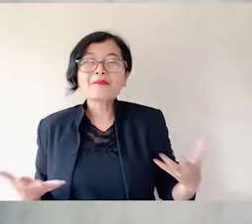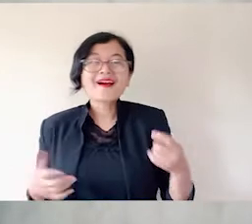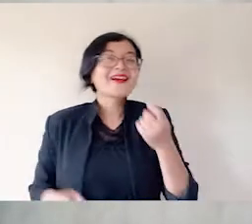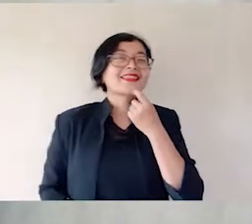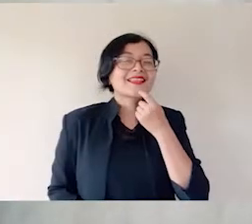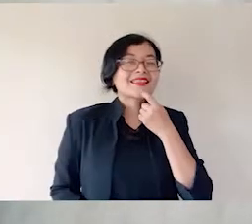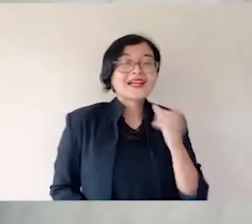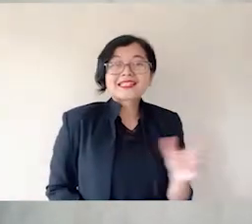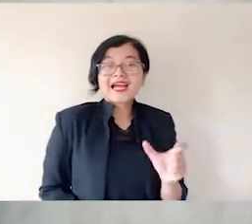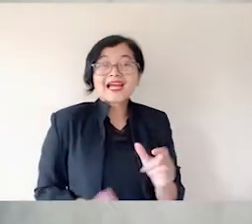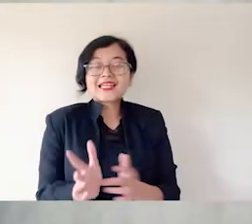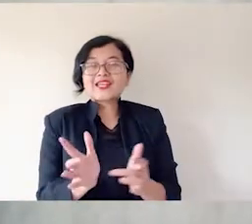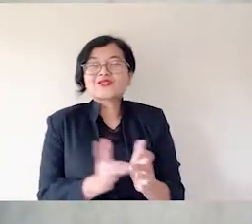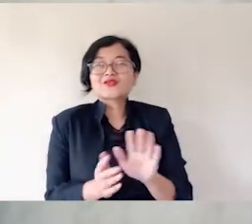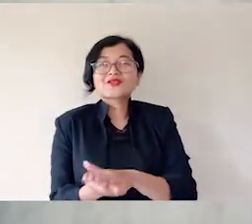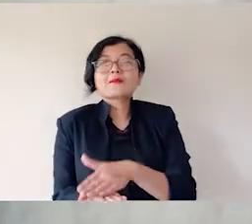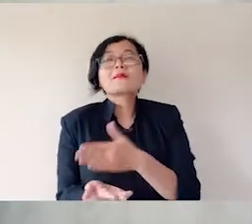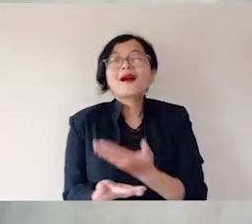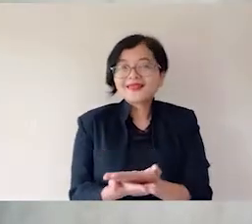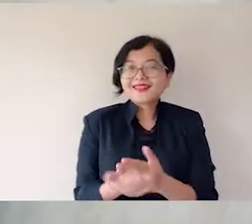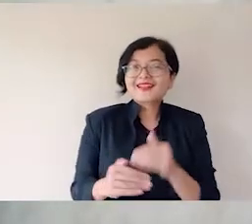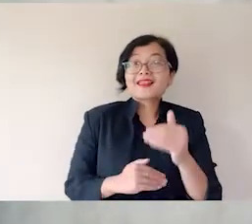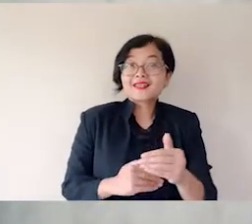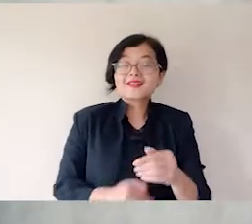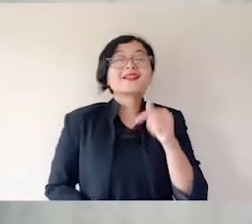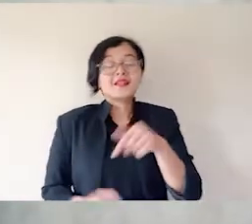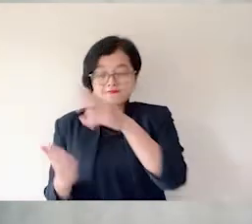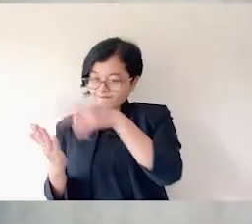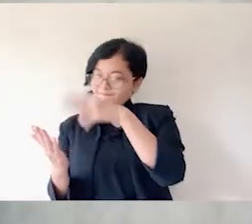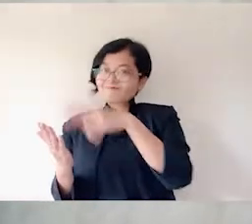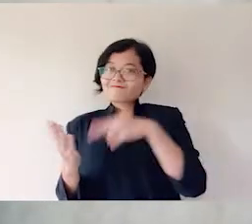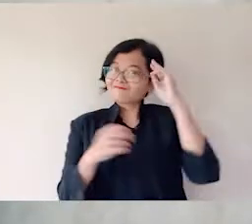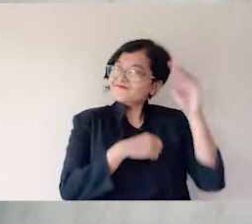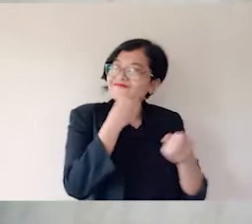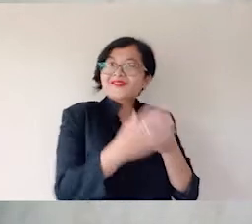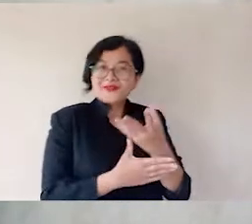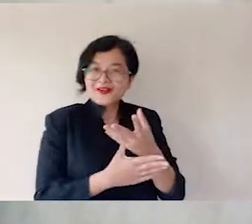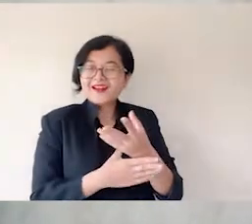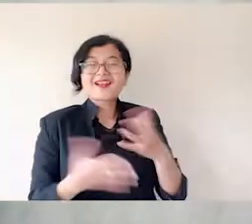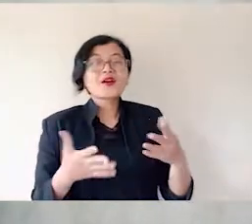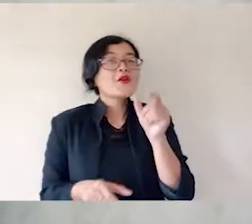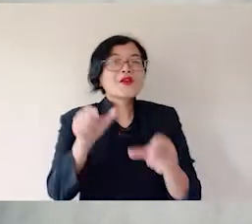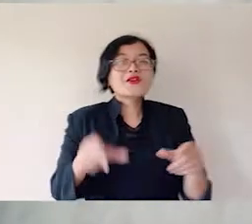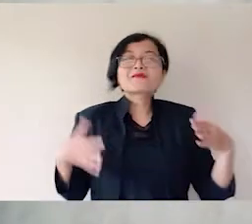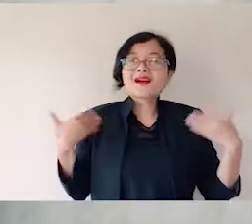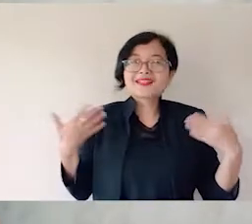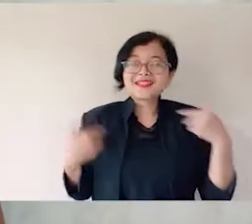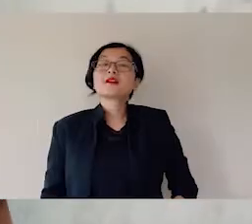Demikianlah firman Tuhan yang berbahagia adalah setiap orang yang mendengar dan memeliharanya.